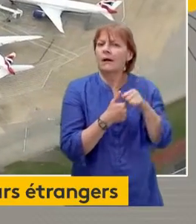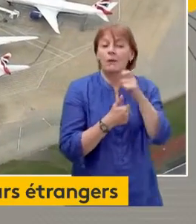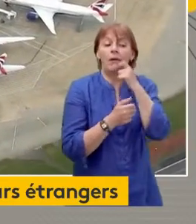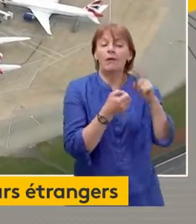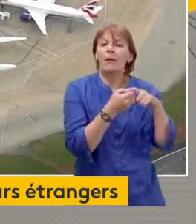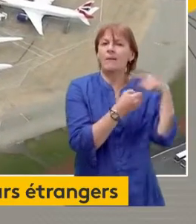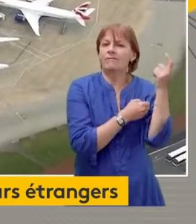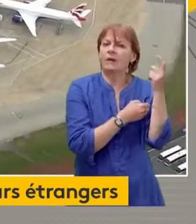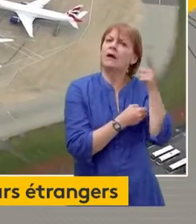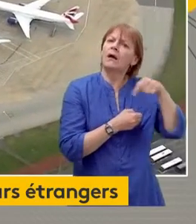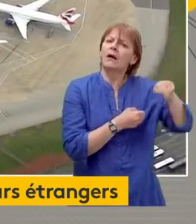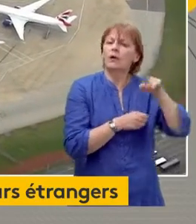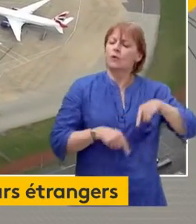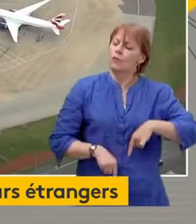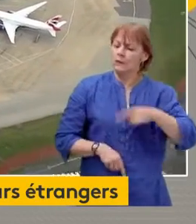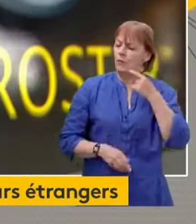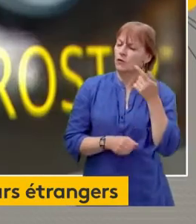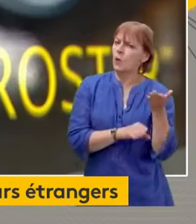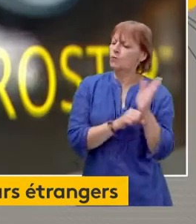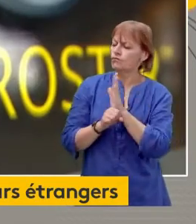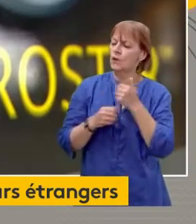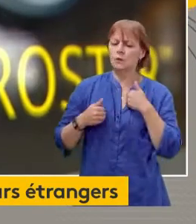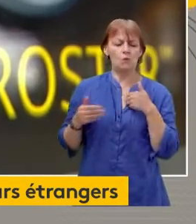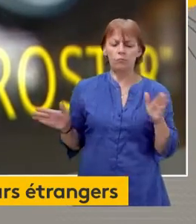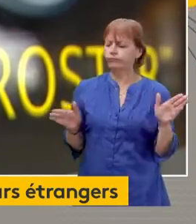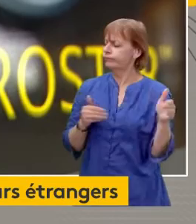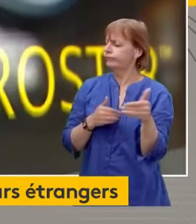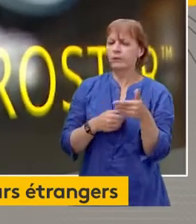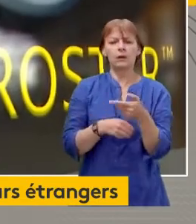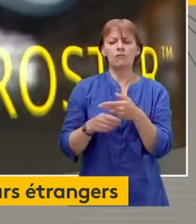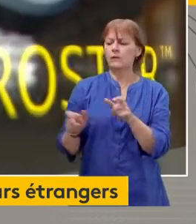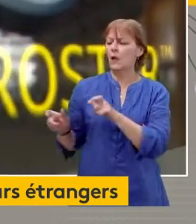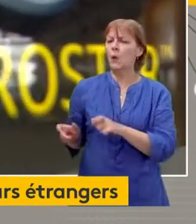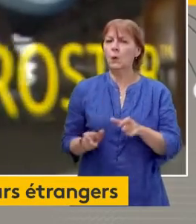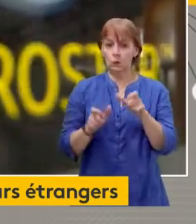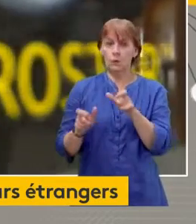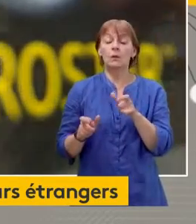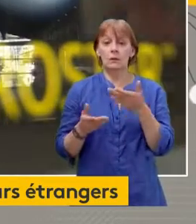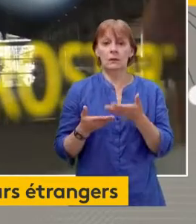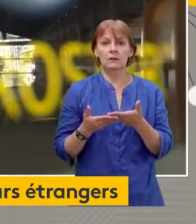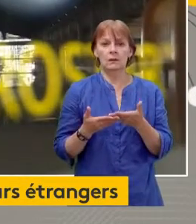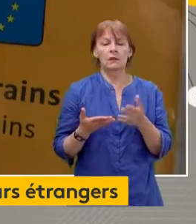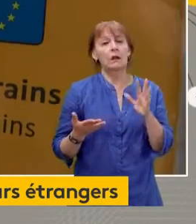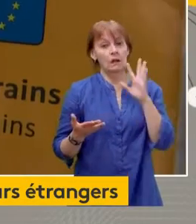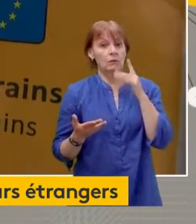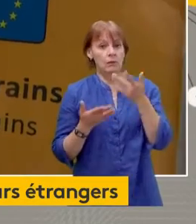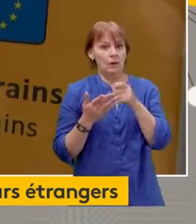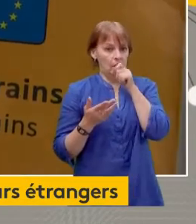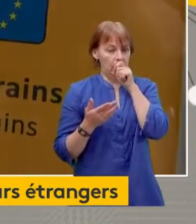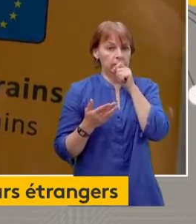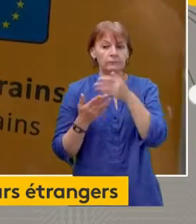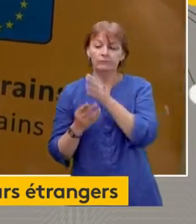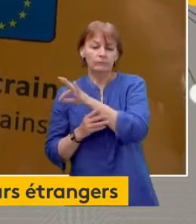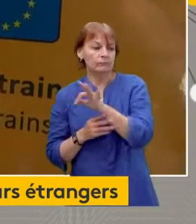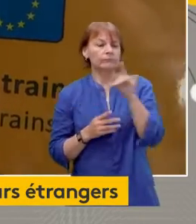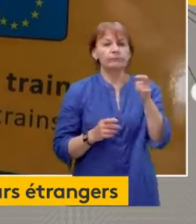britannique qui veut montrer qu'il se réapproprie ses frontières. C'est d'ailleurs en train de devenir un sujet de tension diplomatique entre la France et le